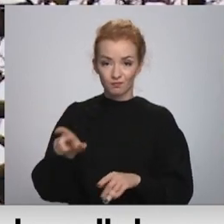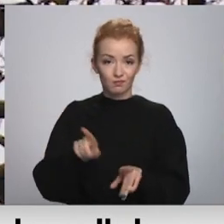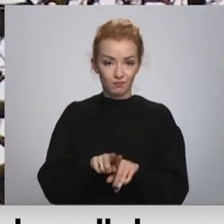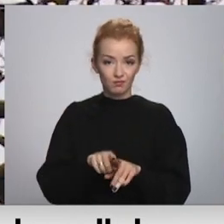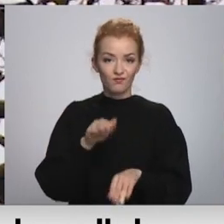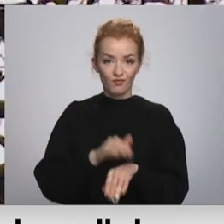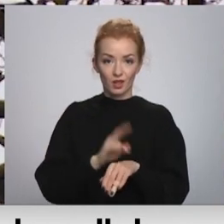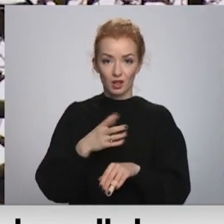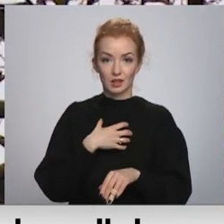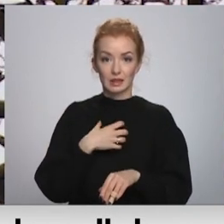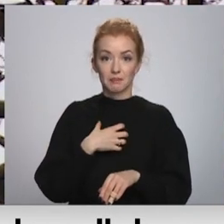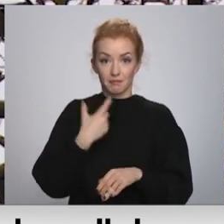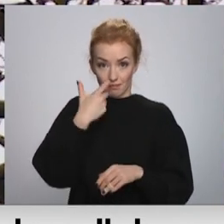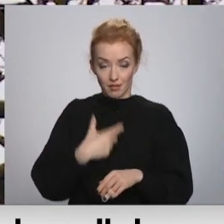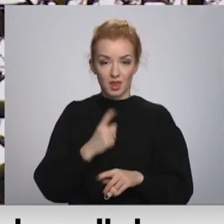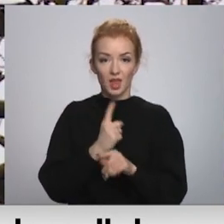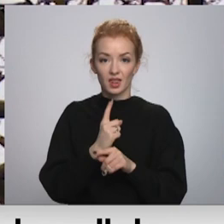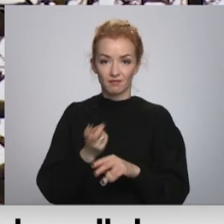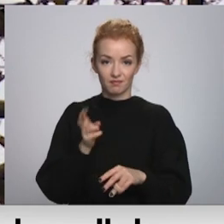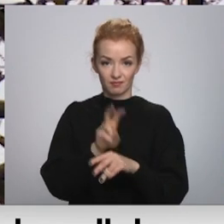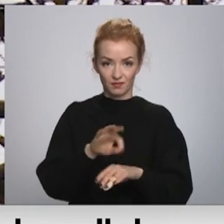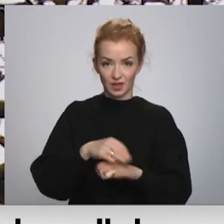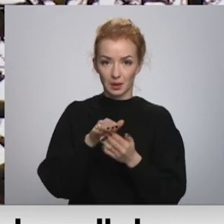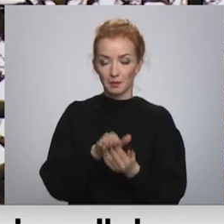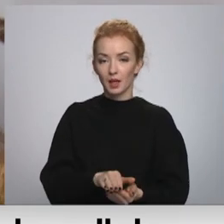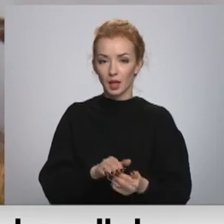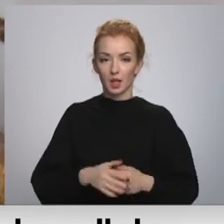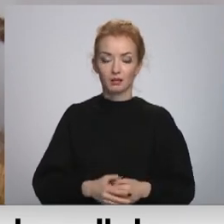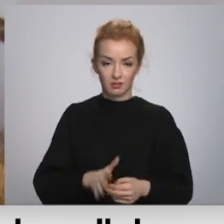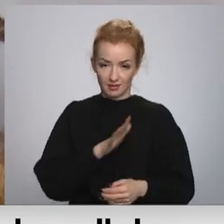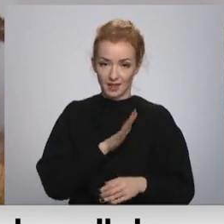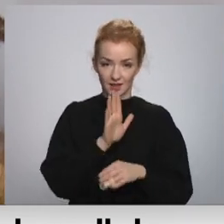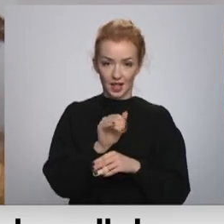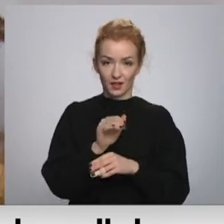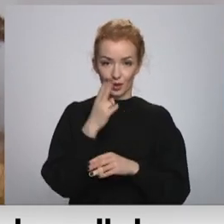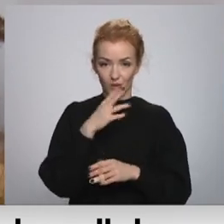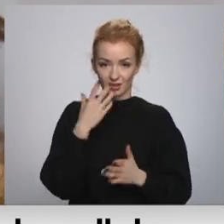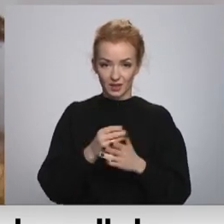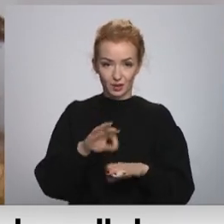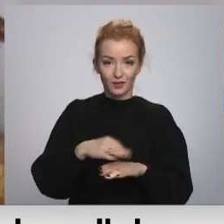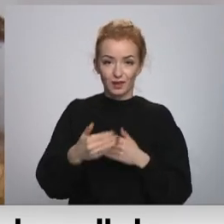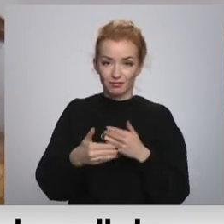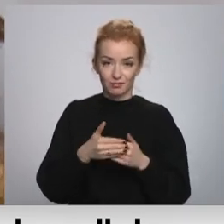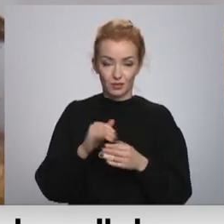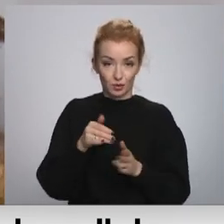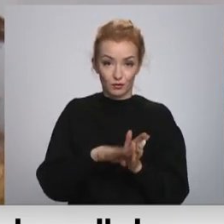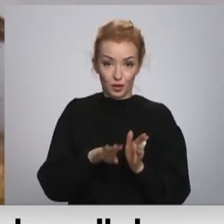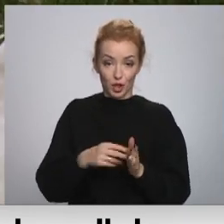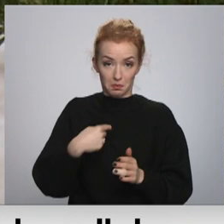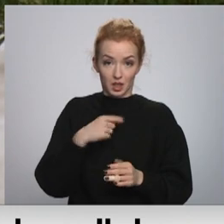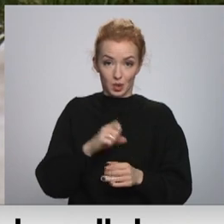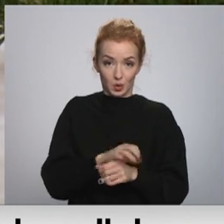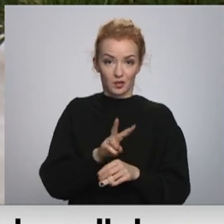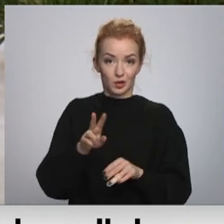fakts, ka esot slima, viņa nedrīkstē ierasties bērēs. Tu nevari atradīties no tuvinieka, jo tev vienkārši ir Covid.